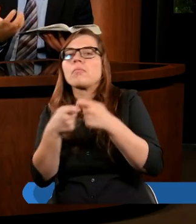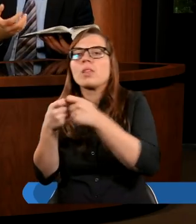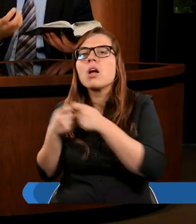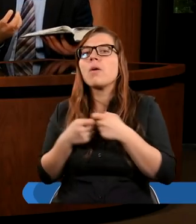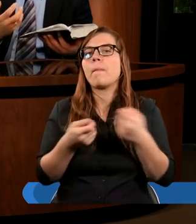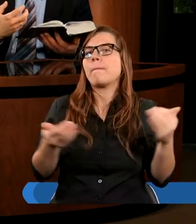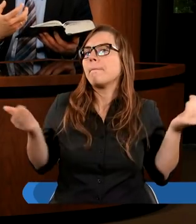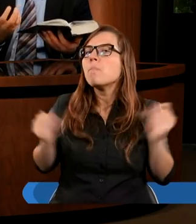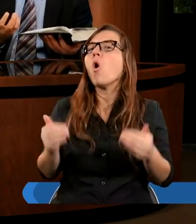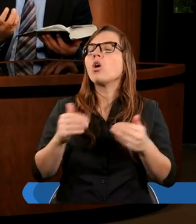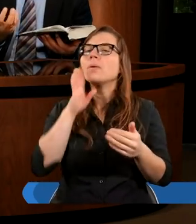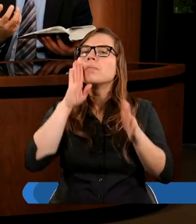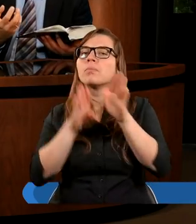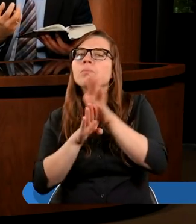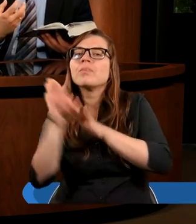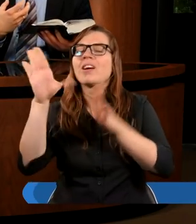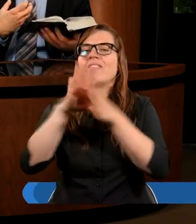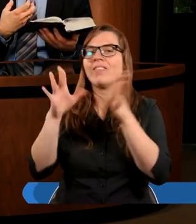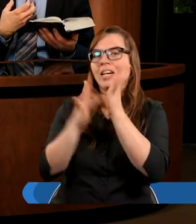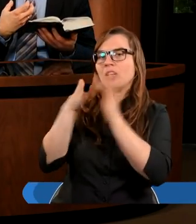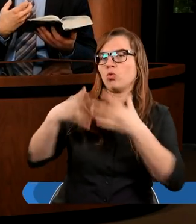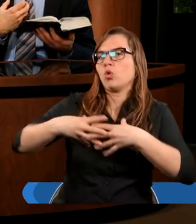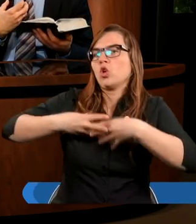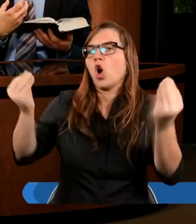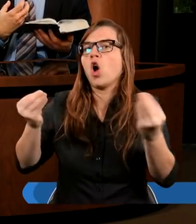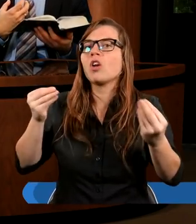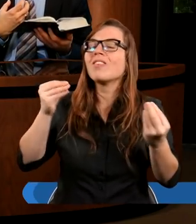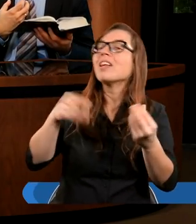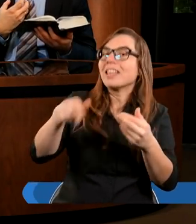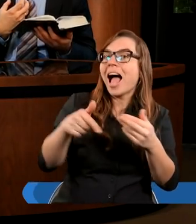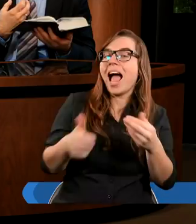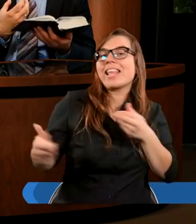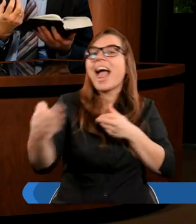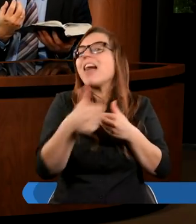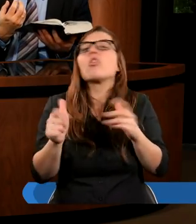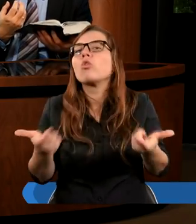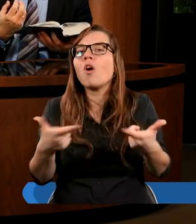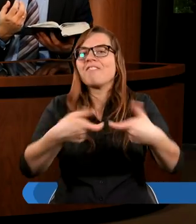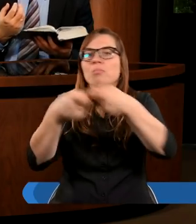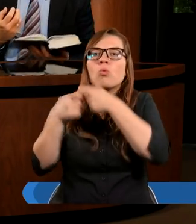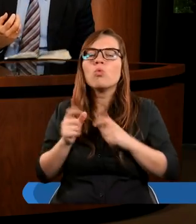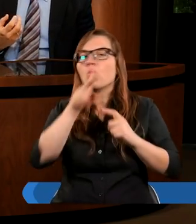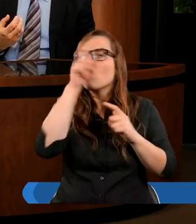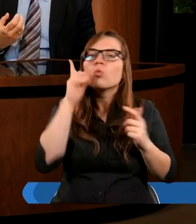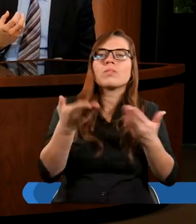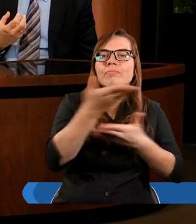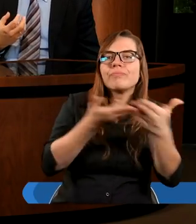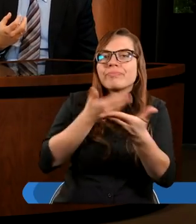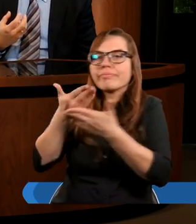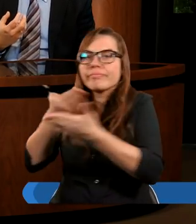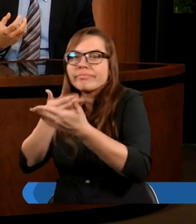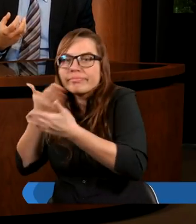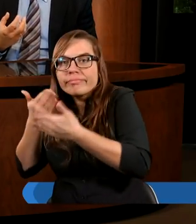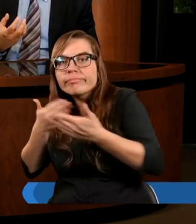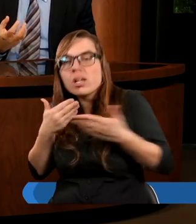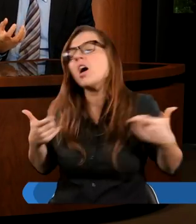są uzubdowani w Chrystusie i tak dalej. Ale to właśnie tworzy tą jedność, prawda. To tworzy tą wspólnotę. I to jest sens właśnie